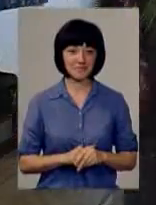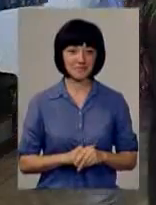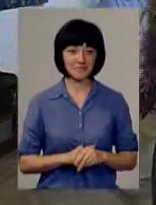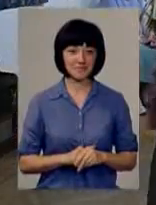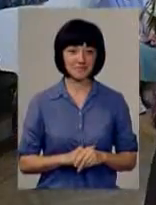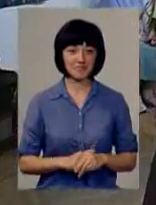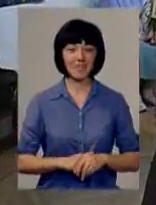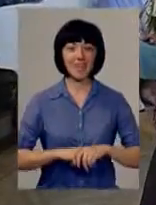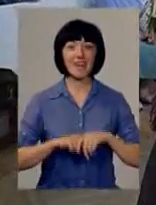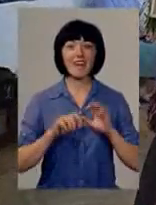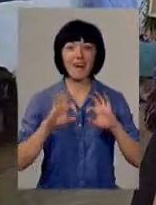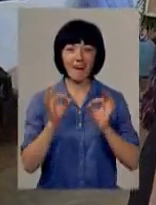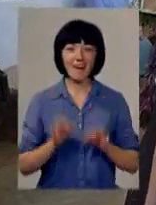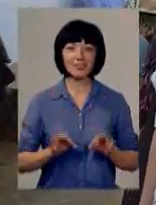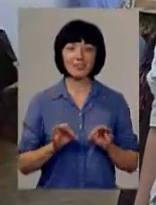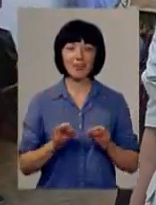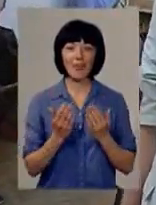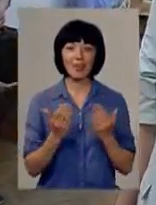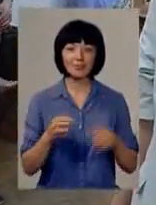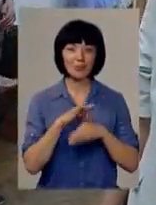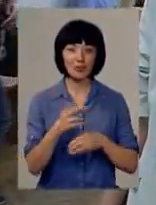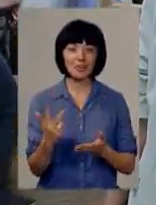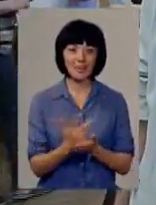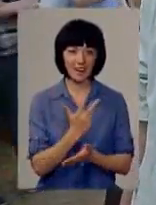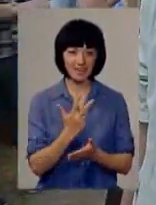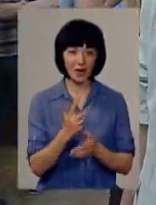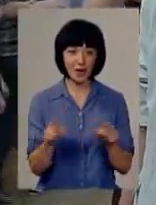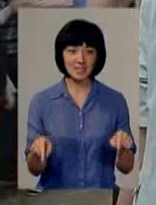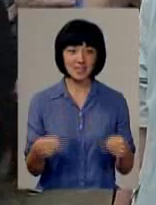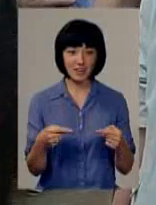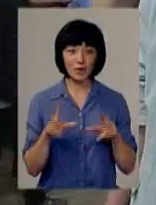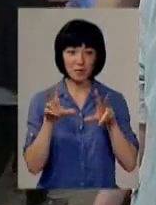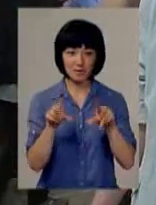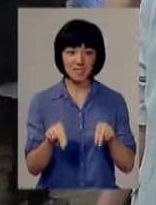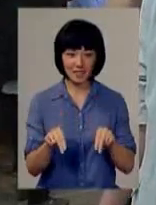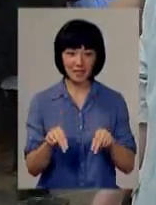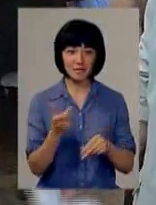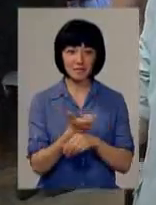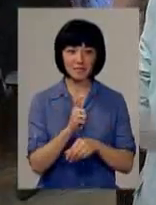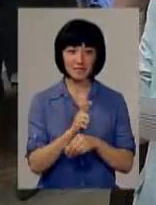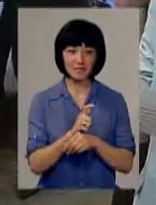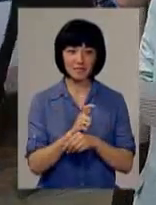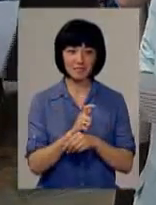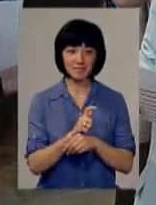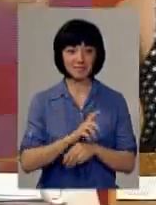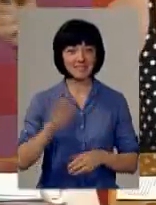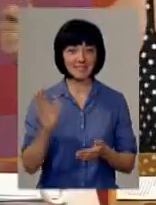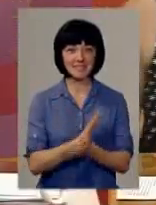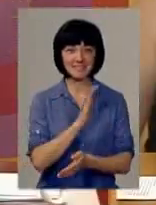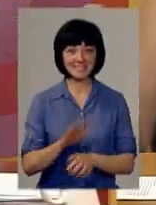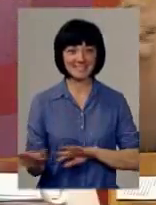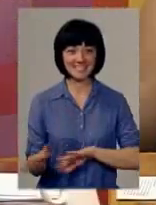Арт-колаж в нашому місті проводять вже втретє. Цьогоріч організатори обіцяють ще більше. Блін!